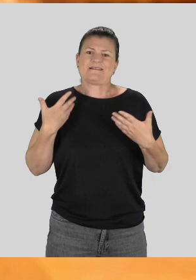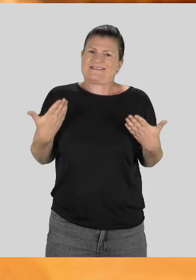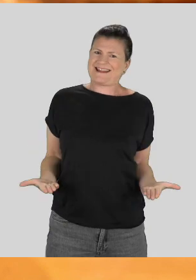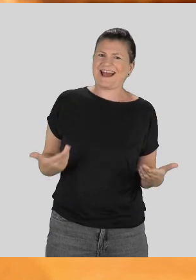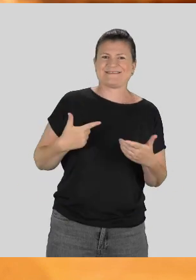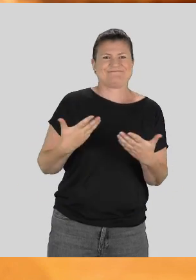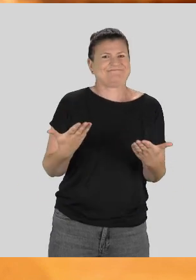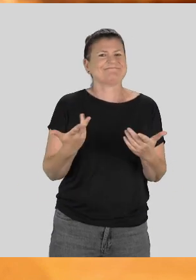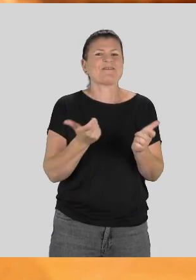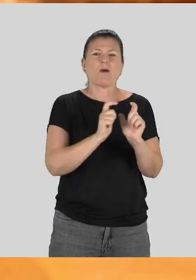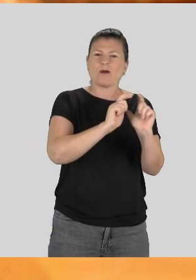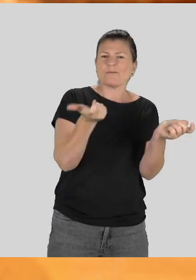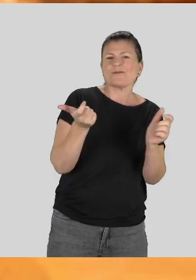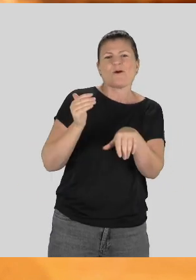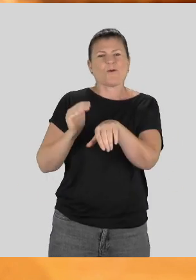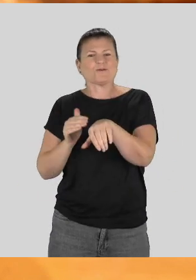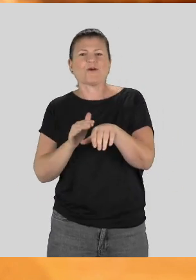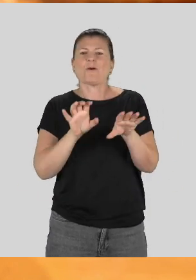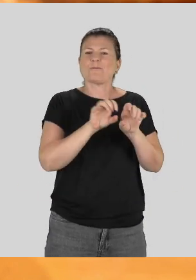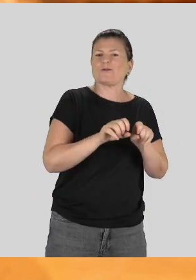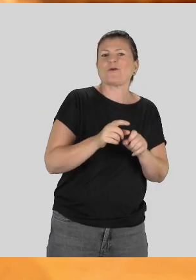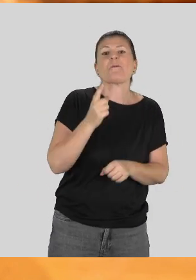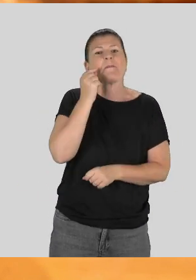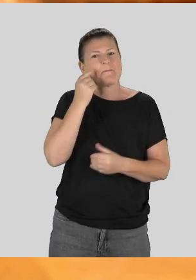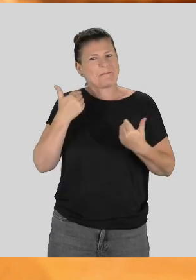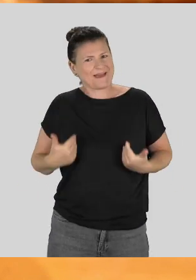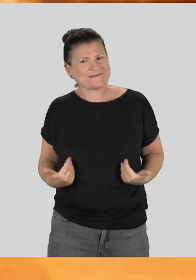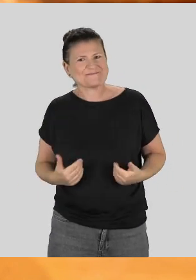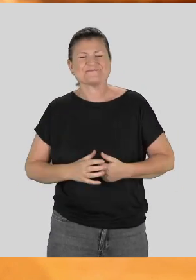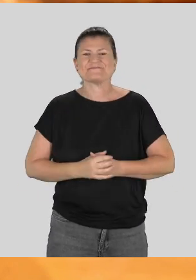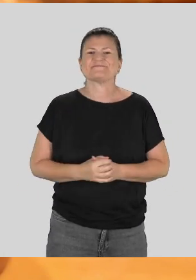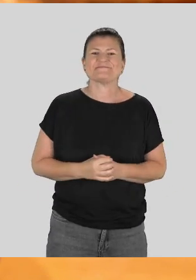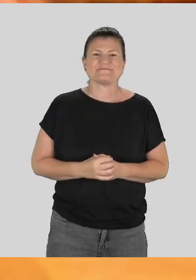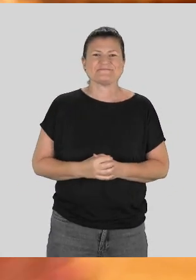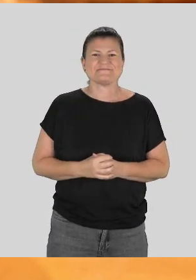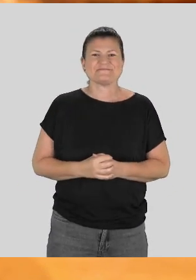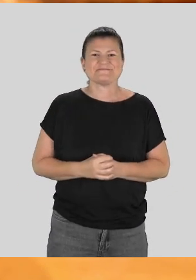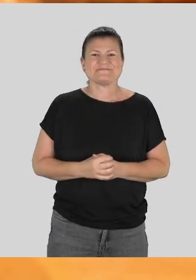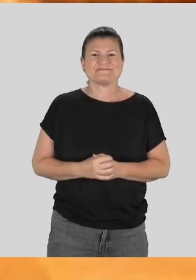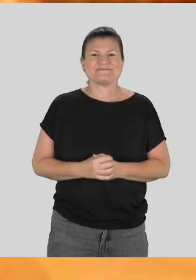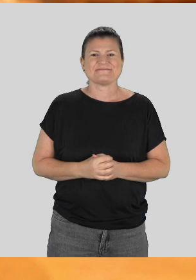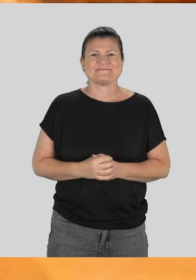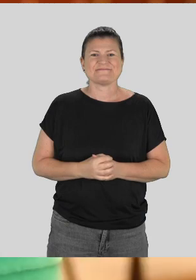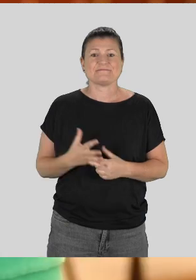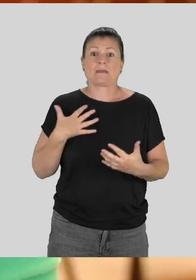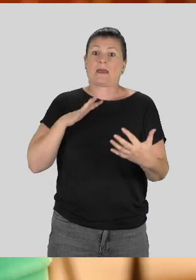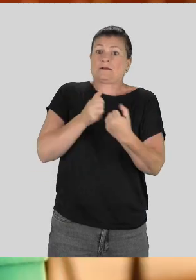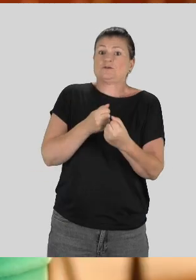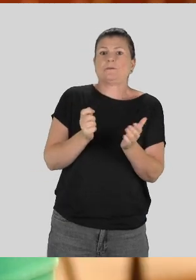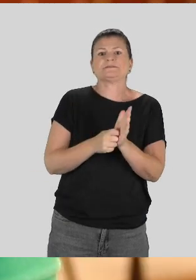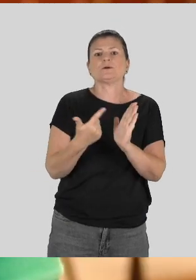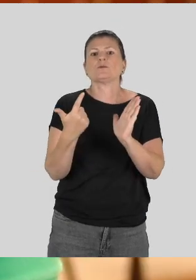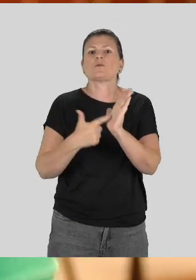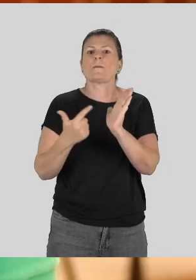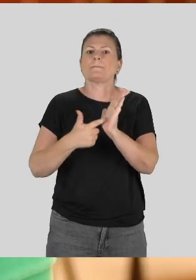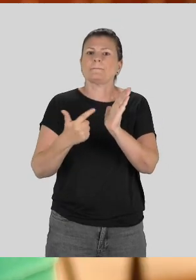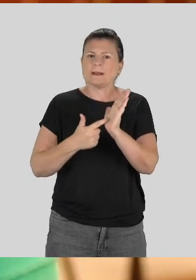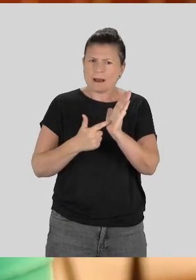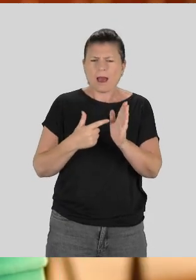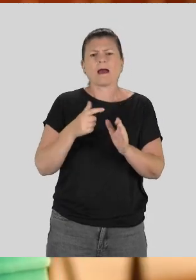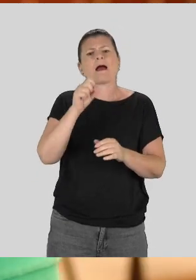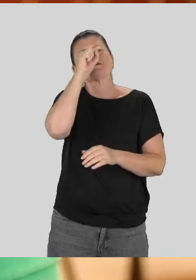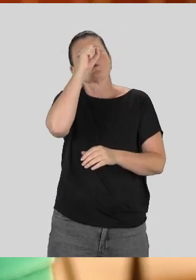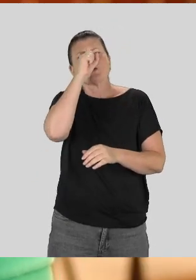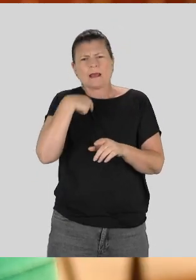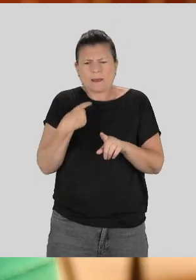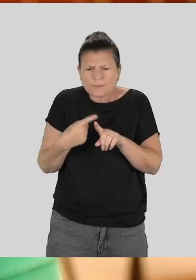18 ans et aujourd'hui je suis entrepreneur, consultant, producteur et papa. J eu mon accident en 2000, je